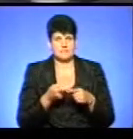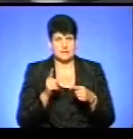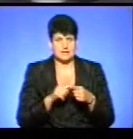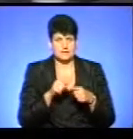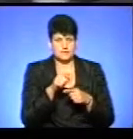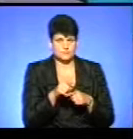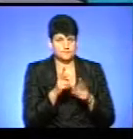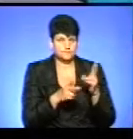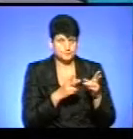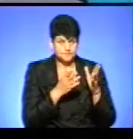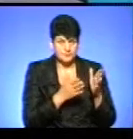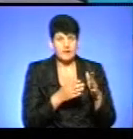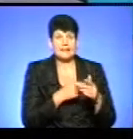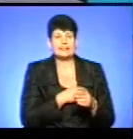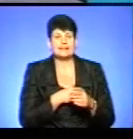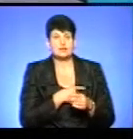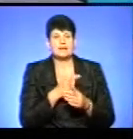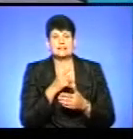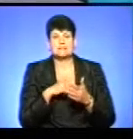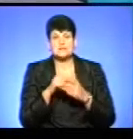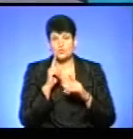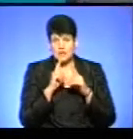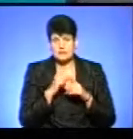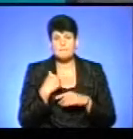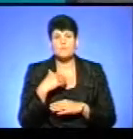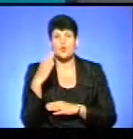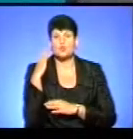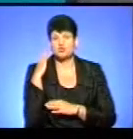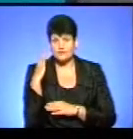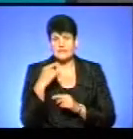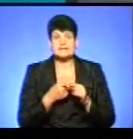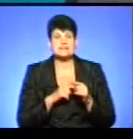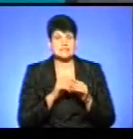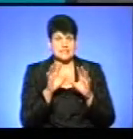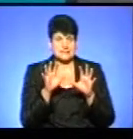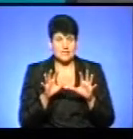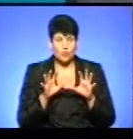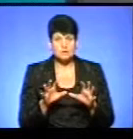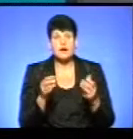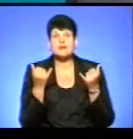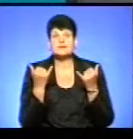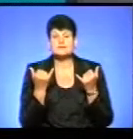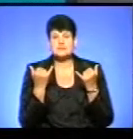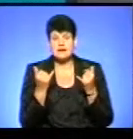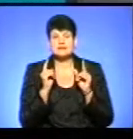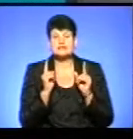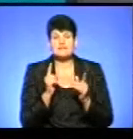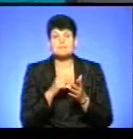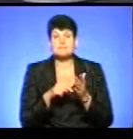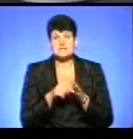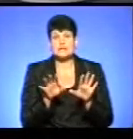і депутати наші, депутати міської ради проголосували за цей закон. І зараз навіть міський голова